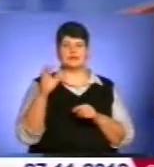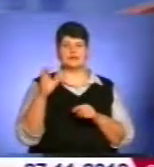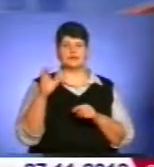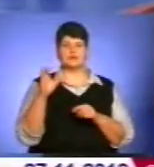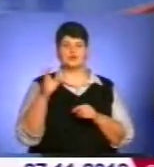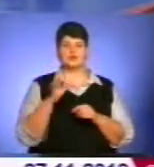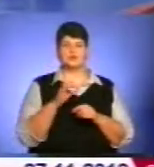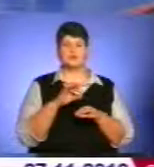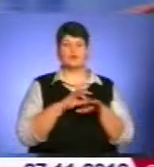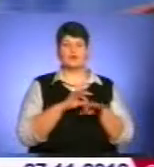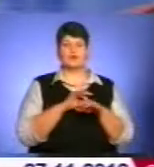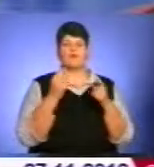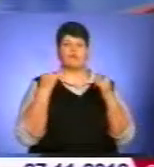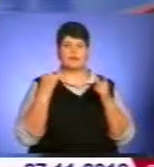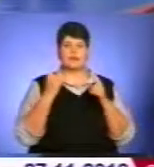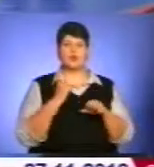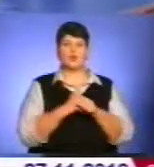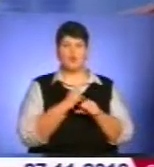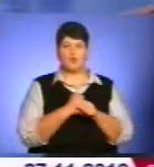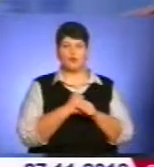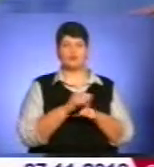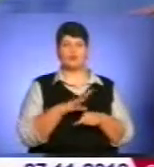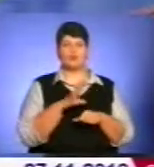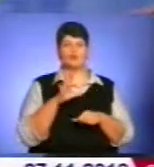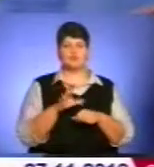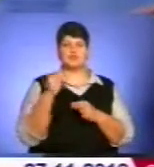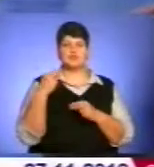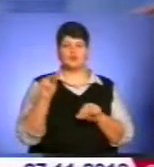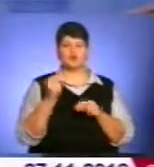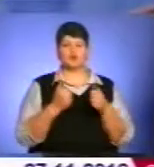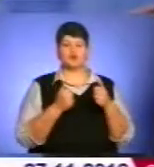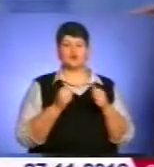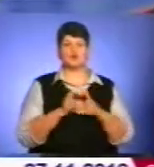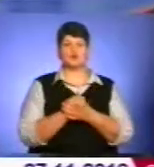він не проводив велику роботу, в нього був чемпіон Союзу Будан Ховляк.